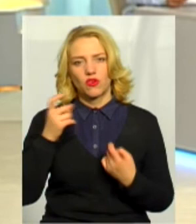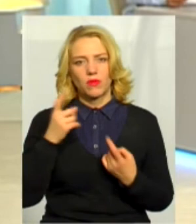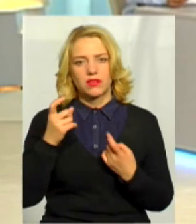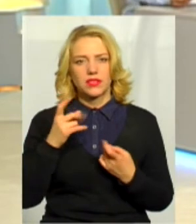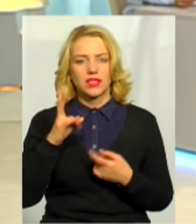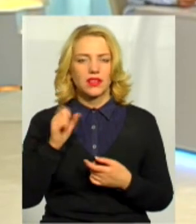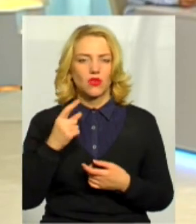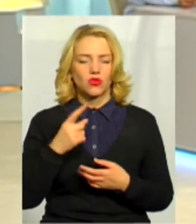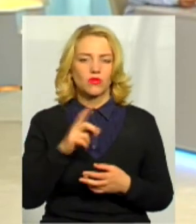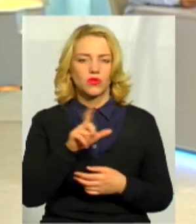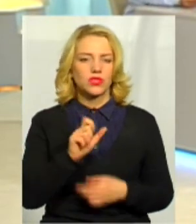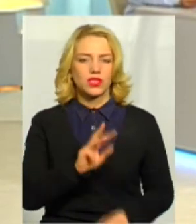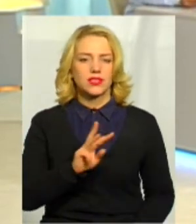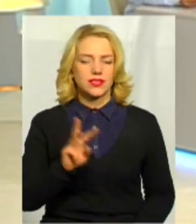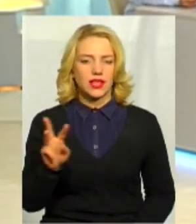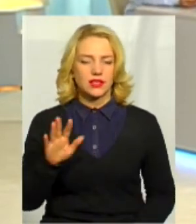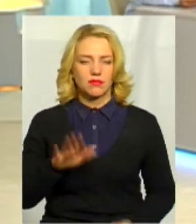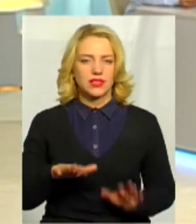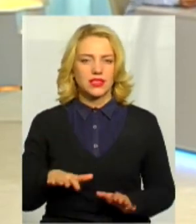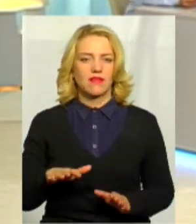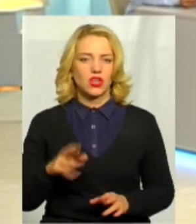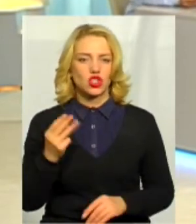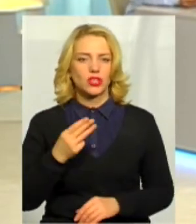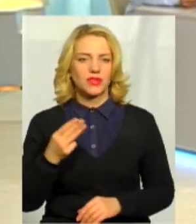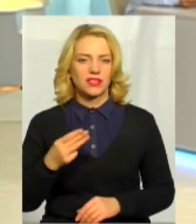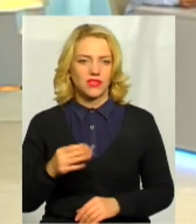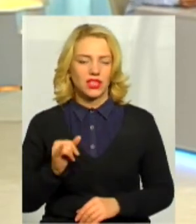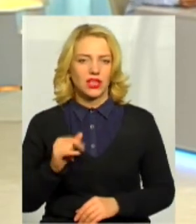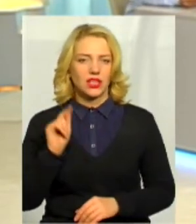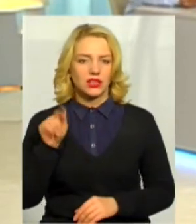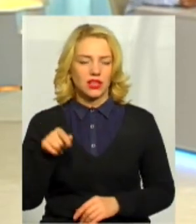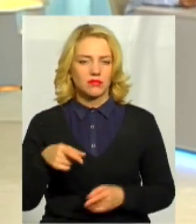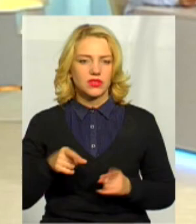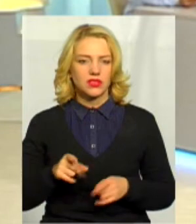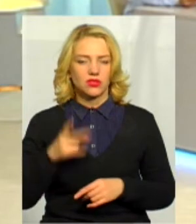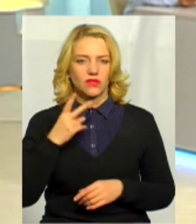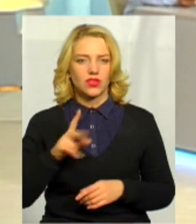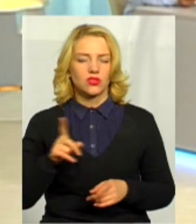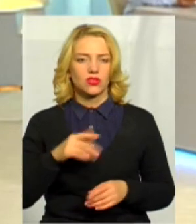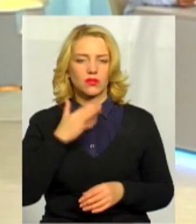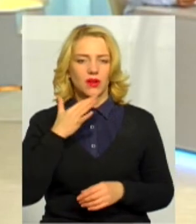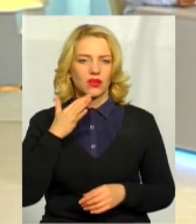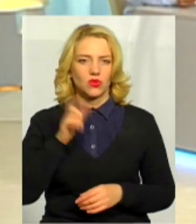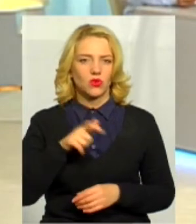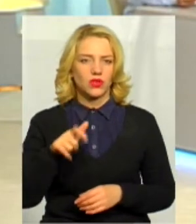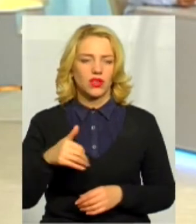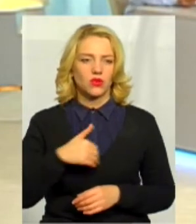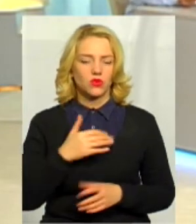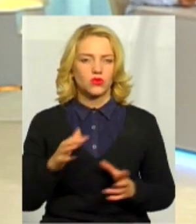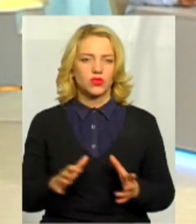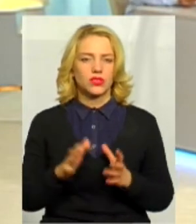одному з сайтів місцевих Шепетівських. І там дійсно видно, що багато людей хочуть